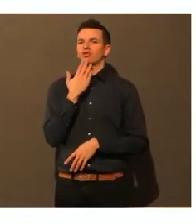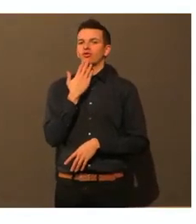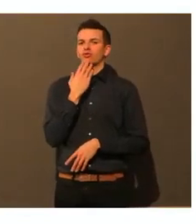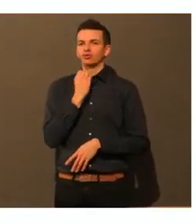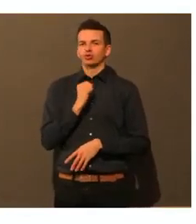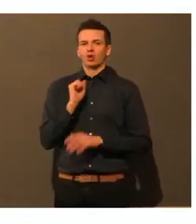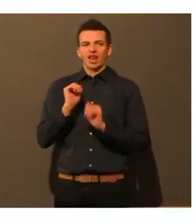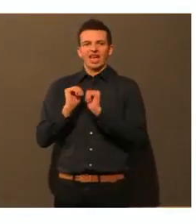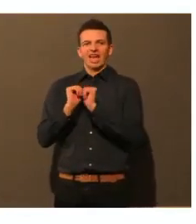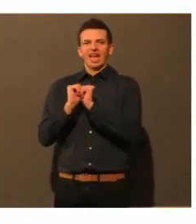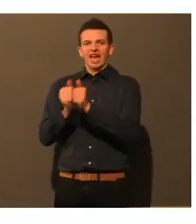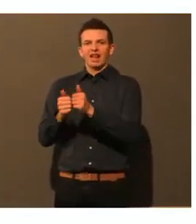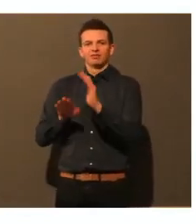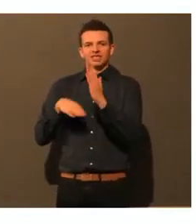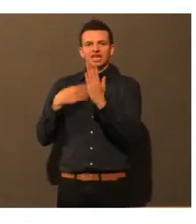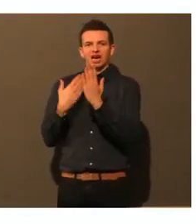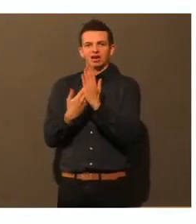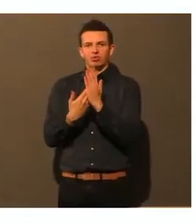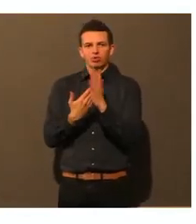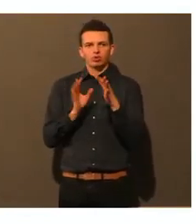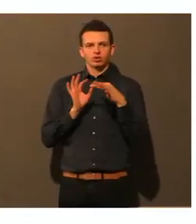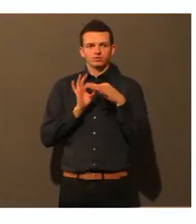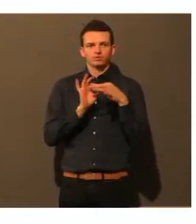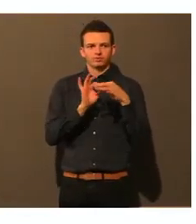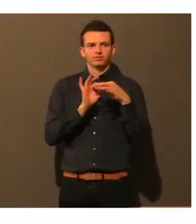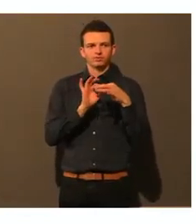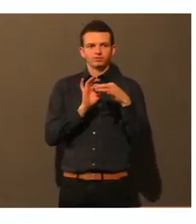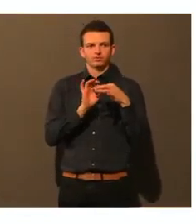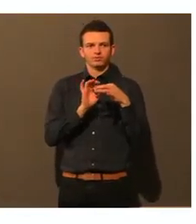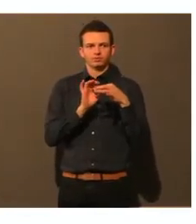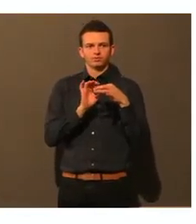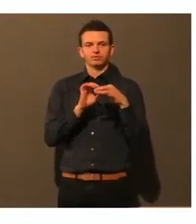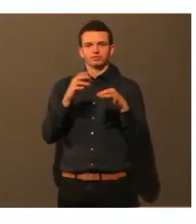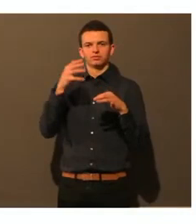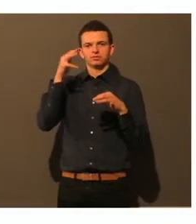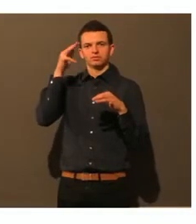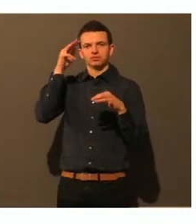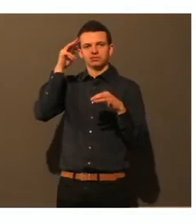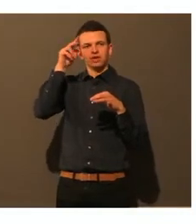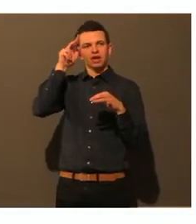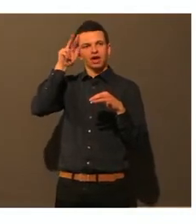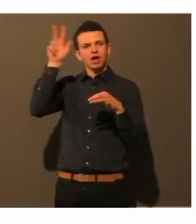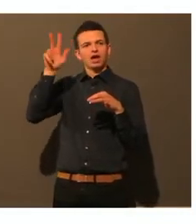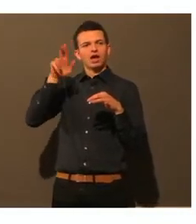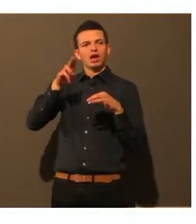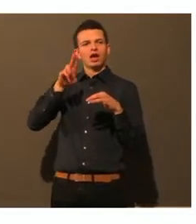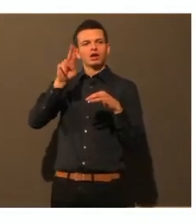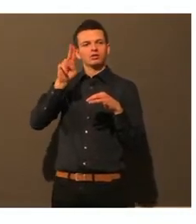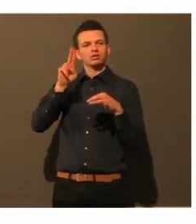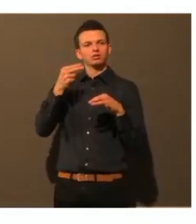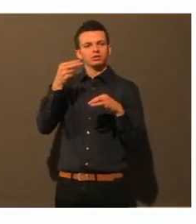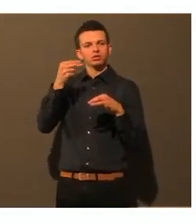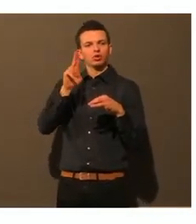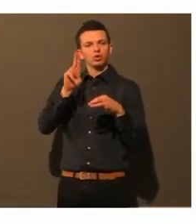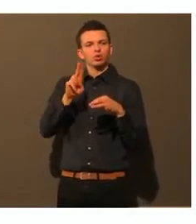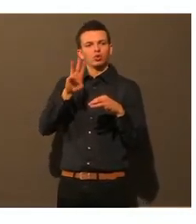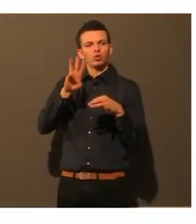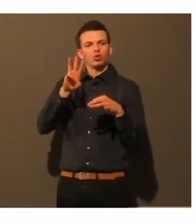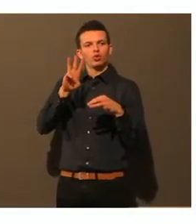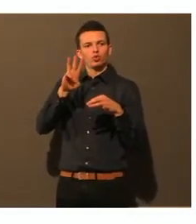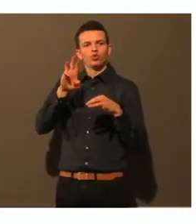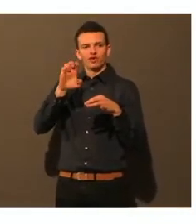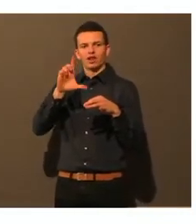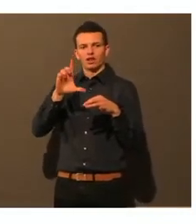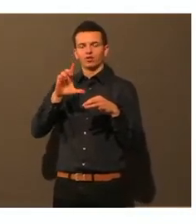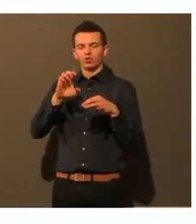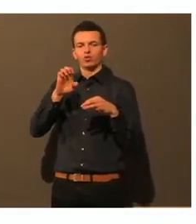Da hatten wir ja noch mal, also wie soll ich sagen, wir befinden uns ja das zweite Mal im Lockdown und sind da leider alle schon etwas erprobt. Und im Frühjahr gab